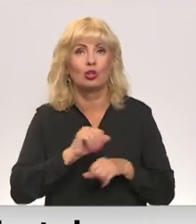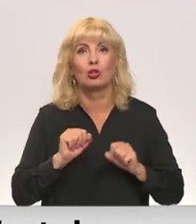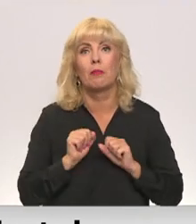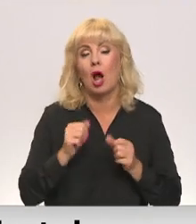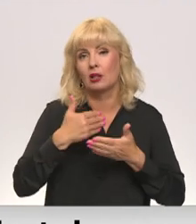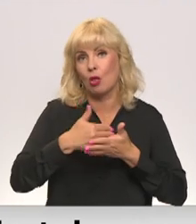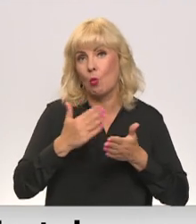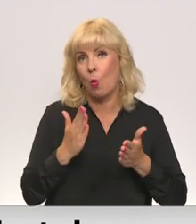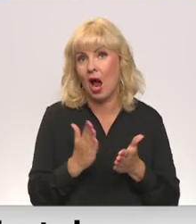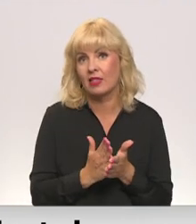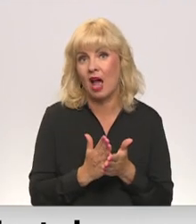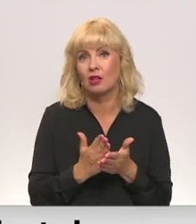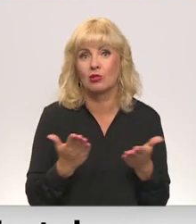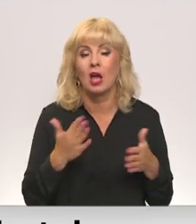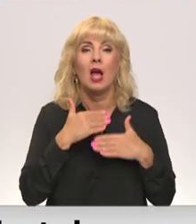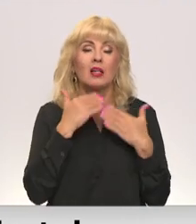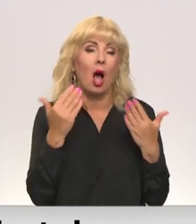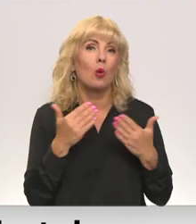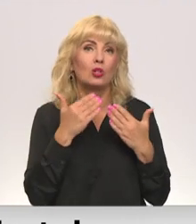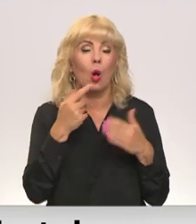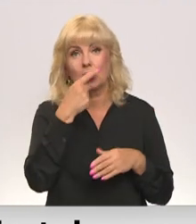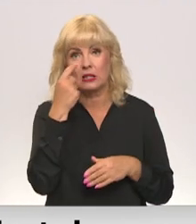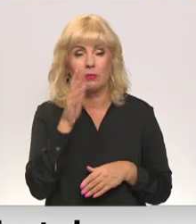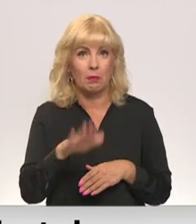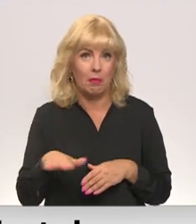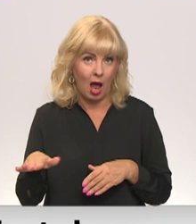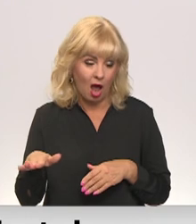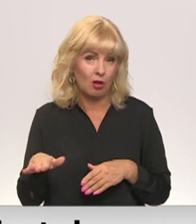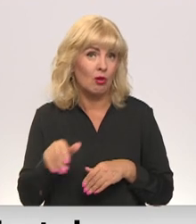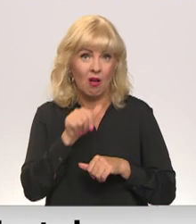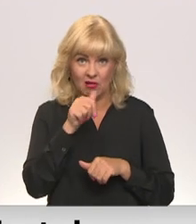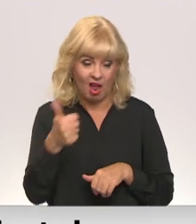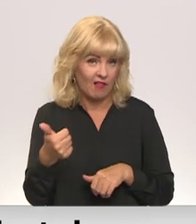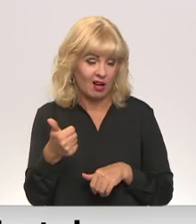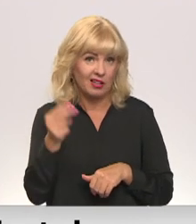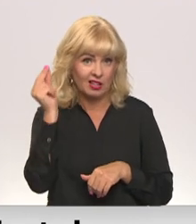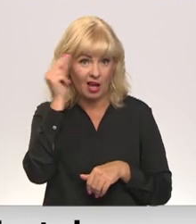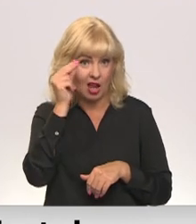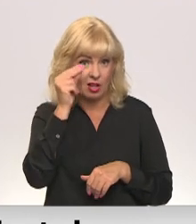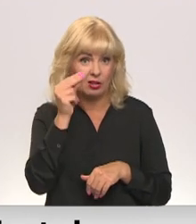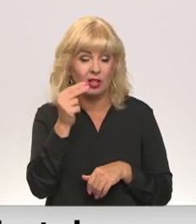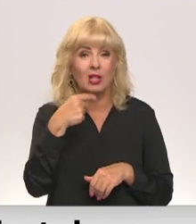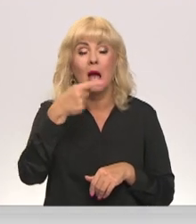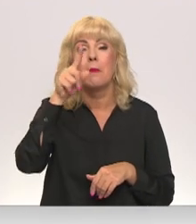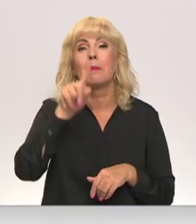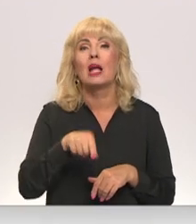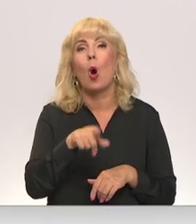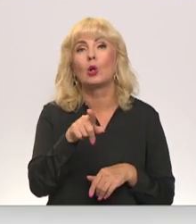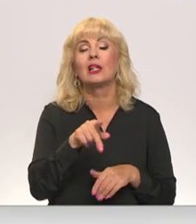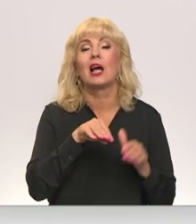nodaļas un daudz, daudz simtas bērnus atstāt bez iespēju trenēties. Prioritāte tomēr ir saglabāt